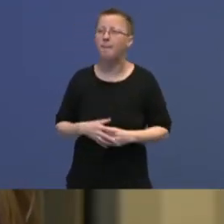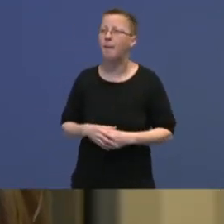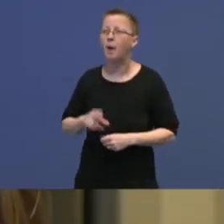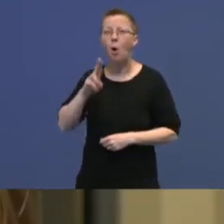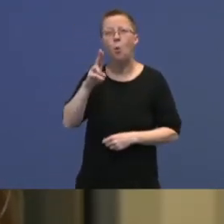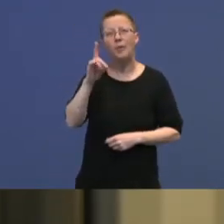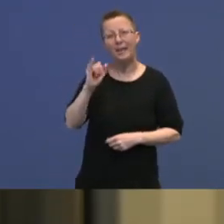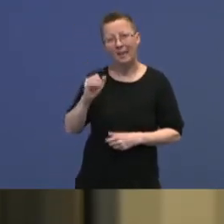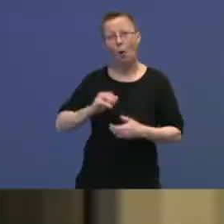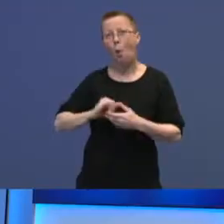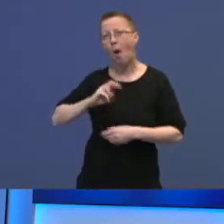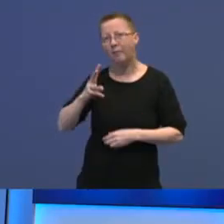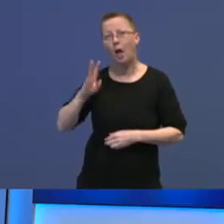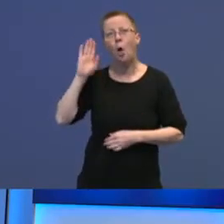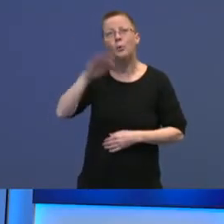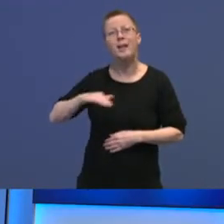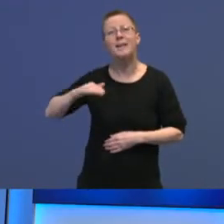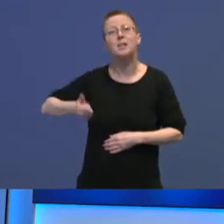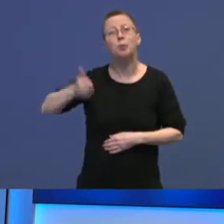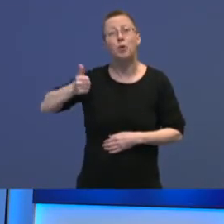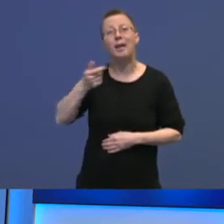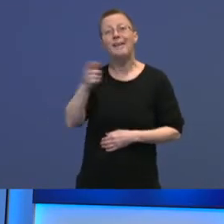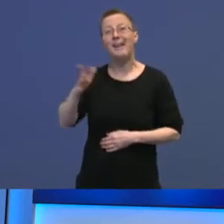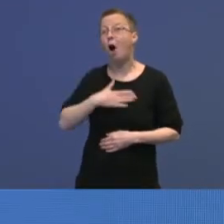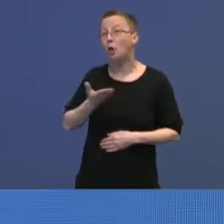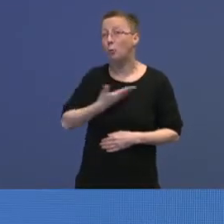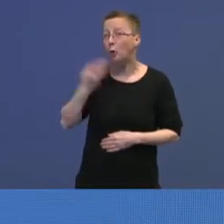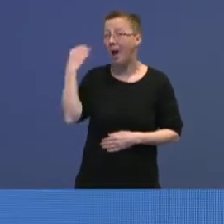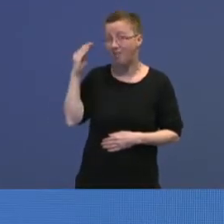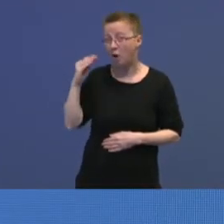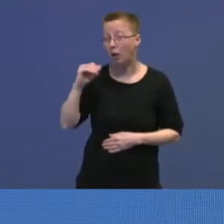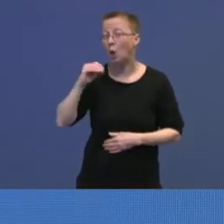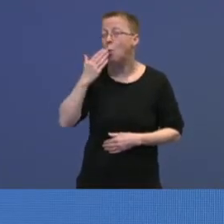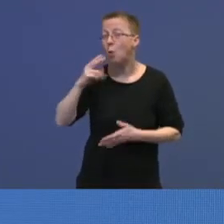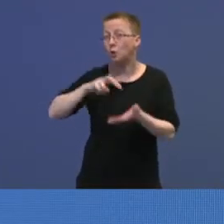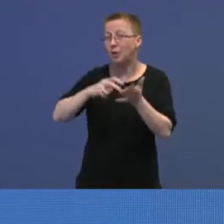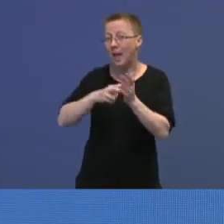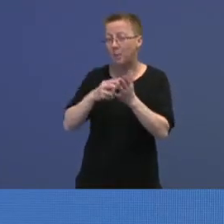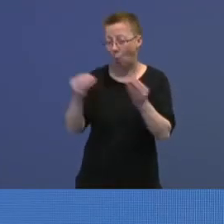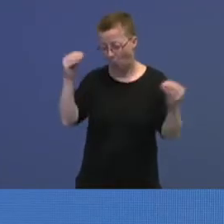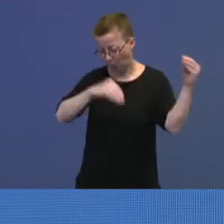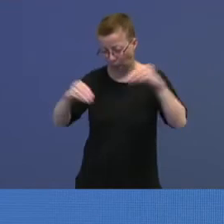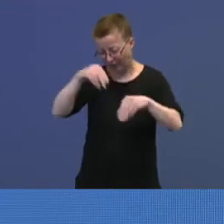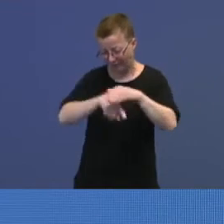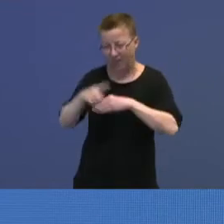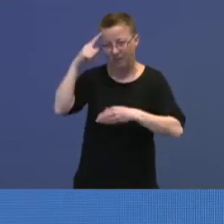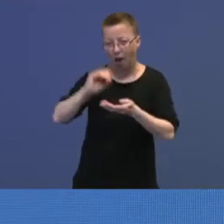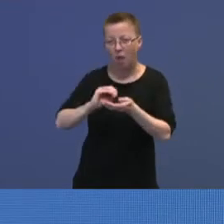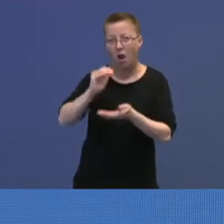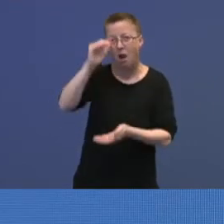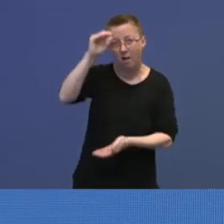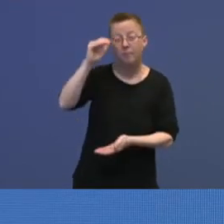UDI og de andre utlendingsmyndighetene, de har mye erfaring og gode systemer å putte dette inn i, som vi kan skalere opp.